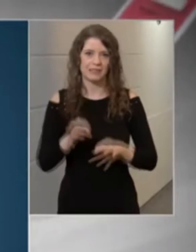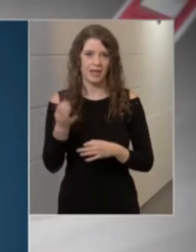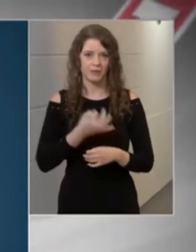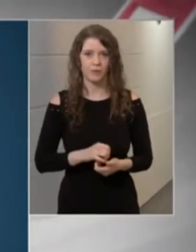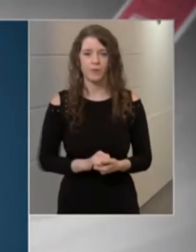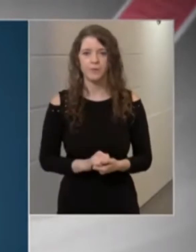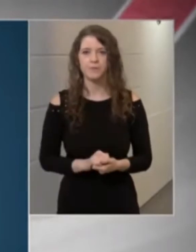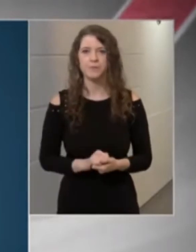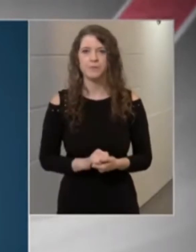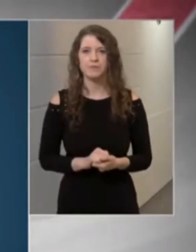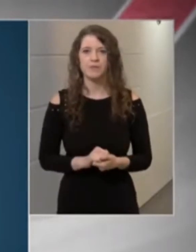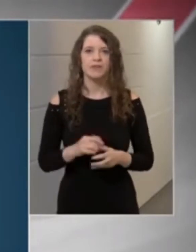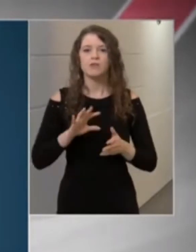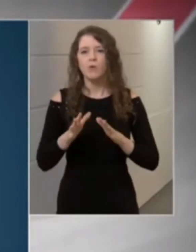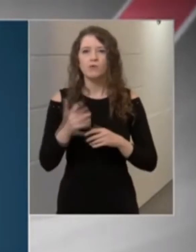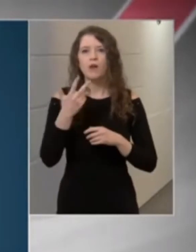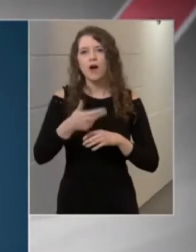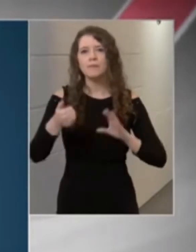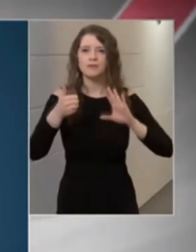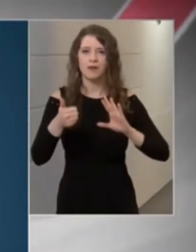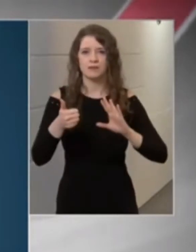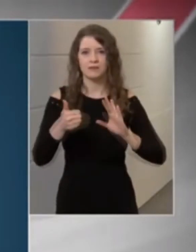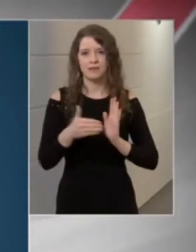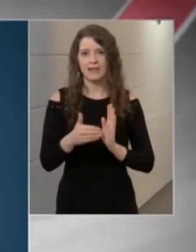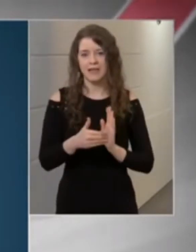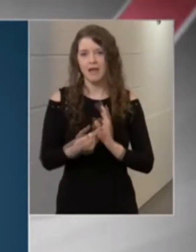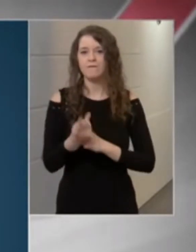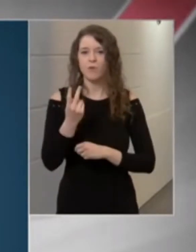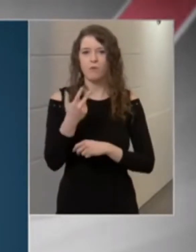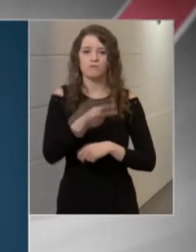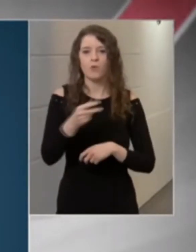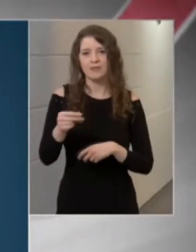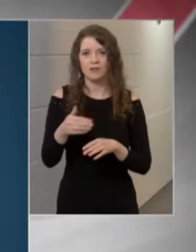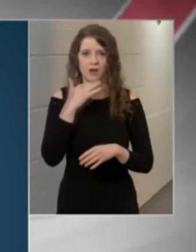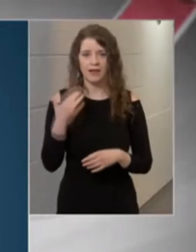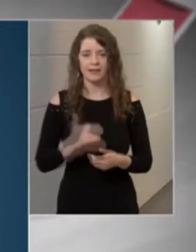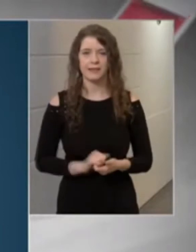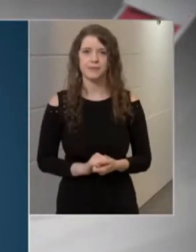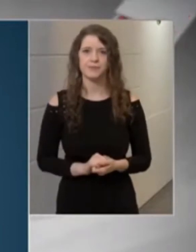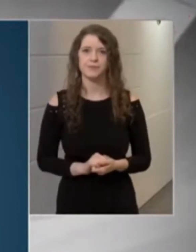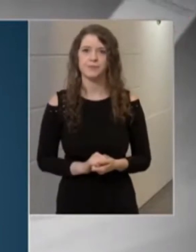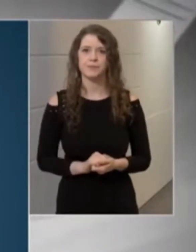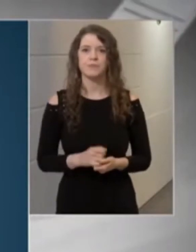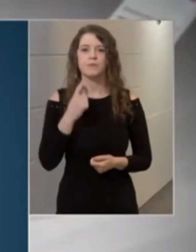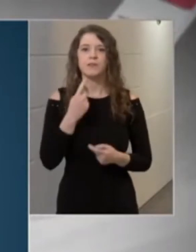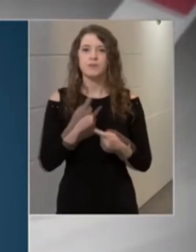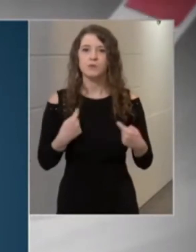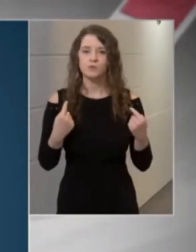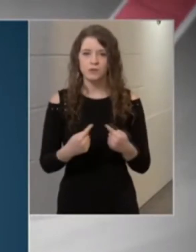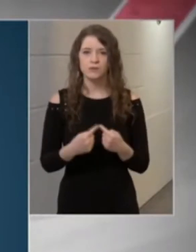közel 36 ezer fő beoltására elégséges. Tudjuk azt, hogy a